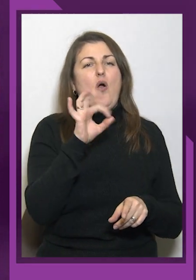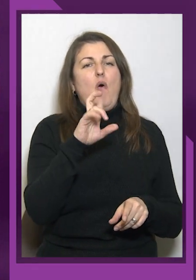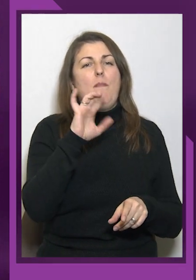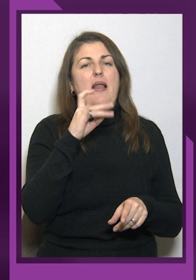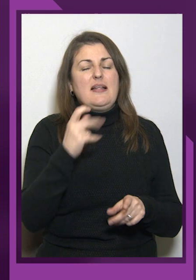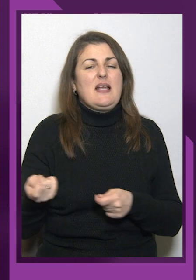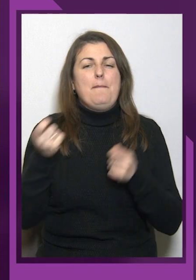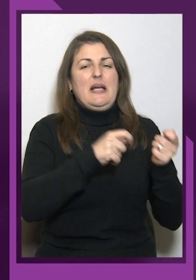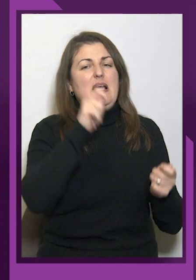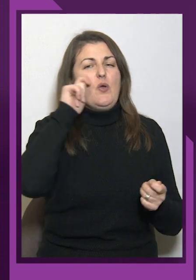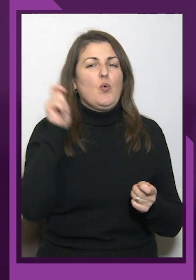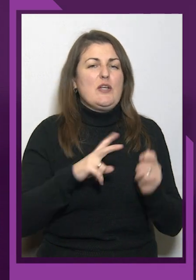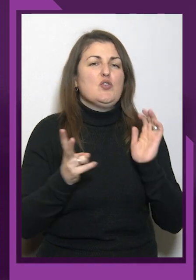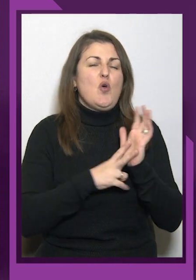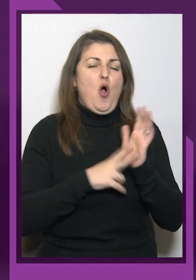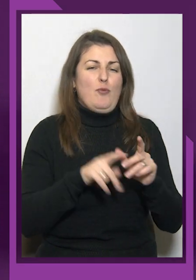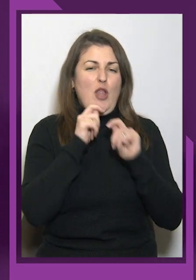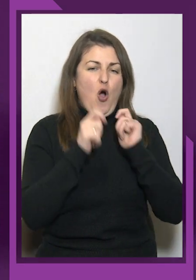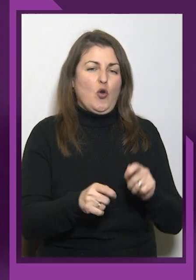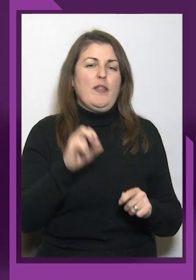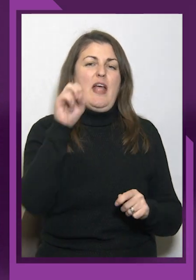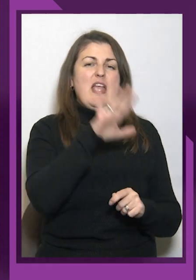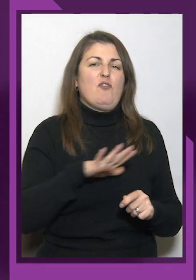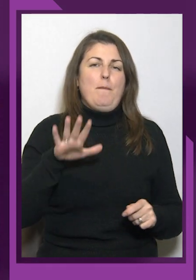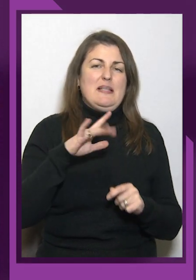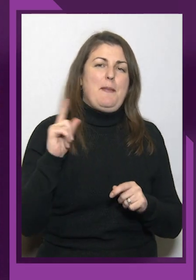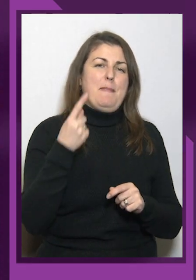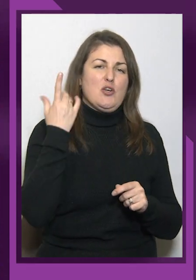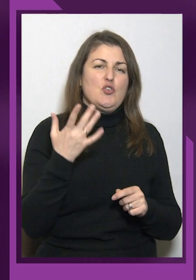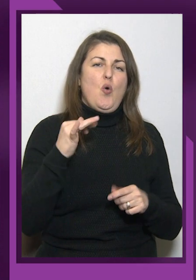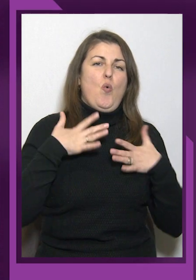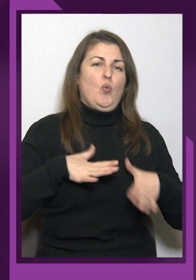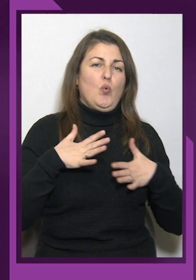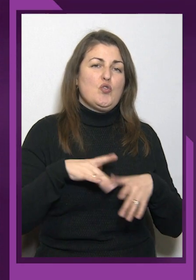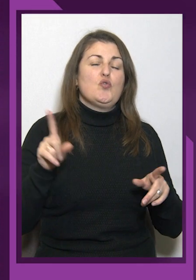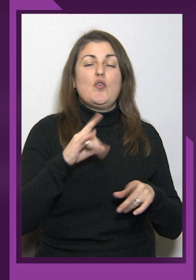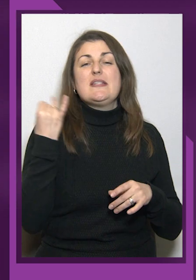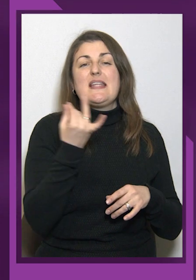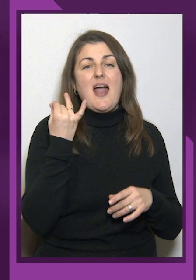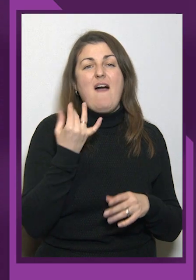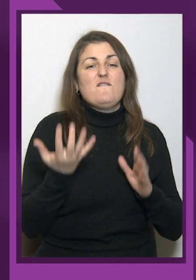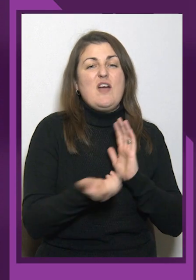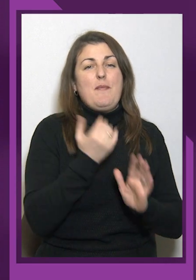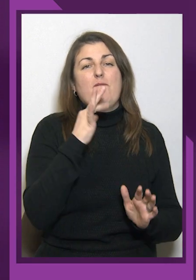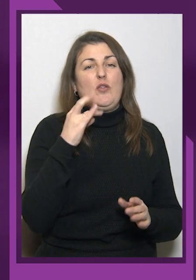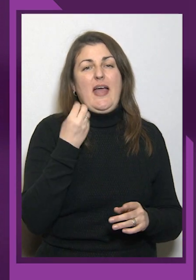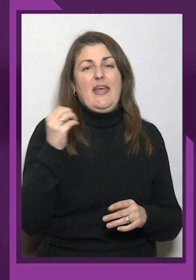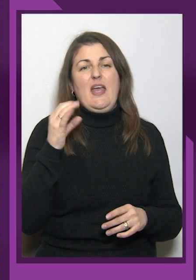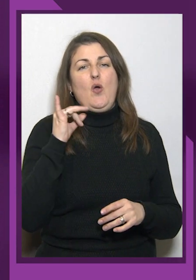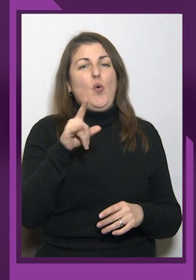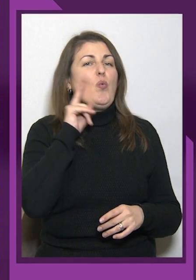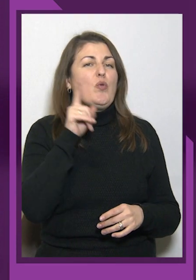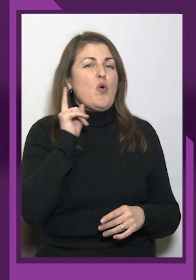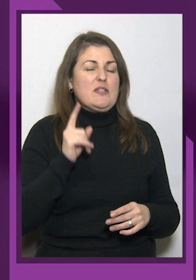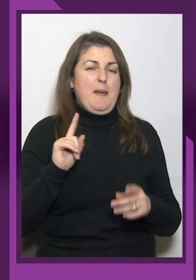принесла Україні сьому нагороду на європейській першості у Грузію, що цікаво, виборола вона її у